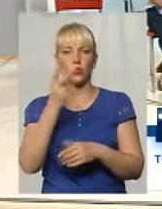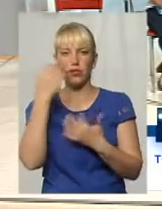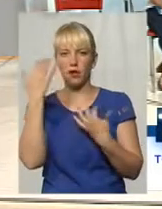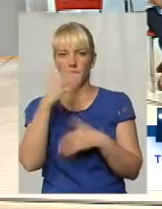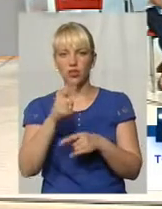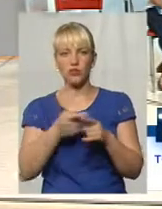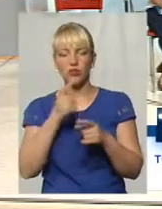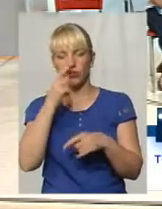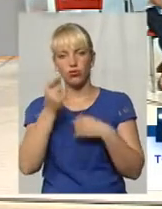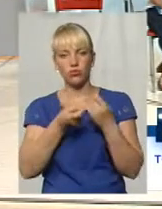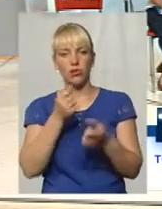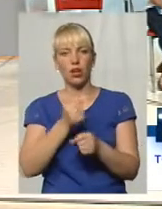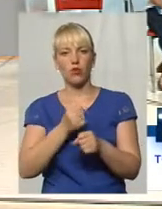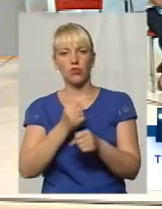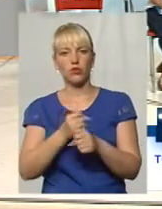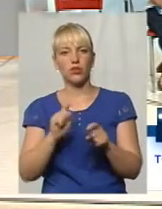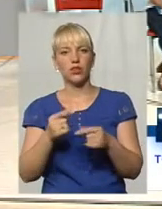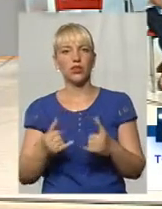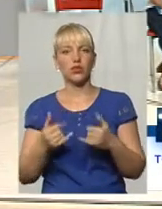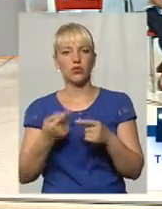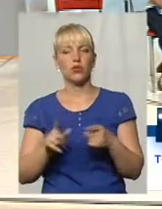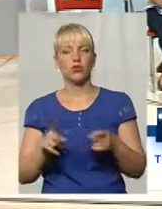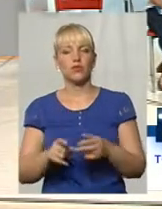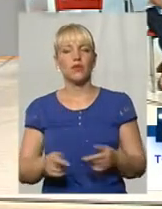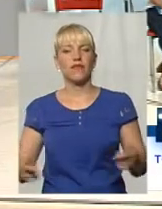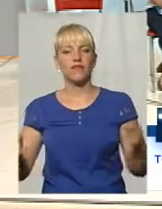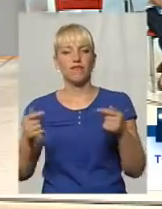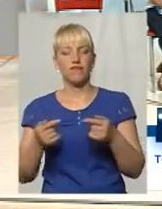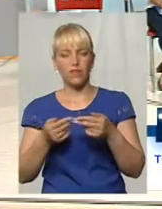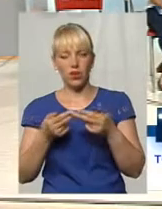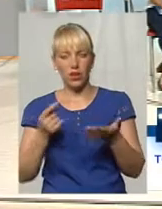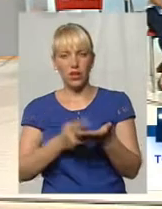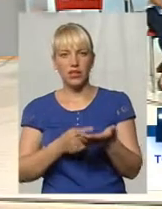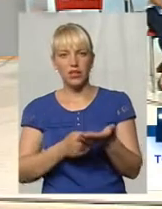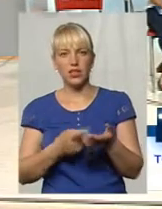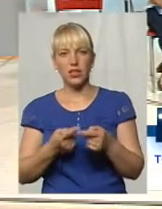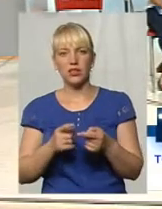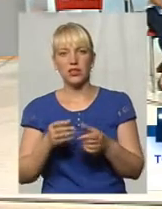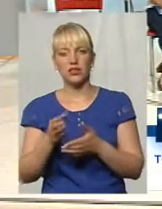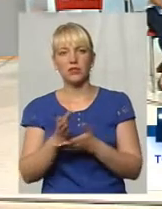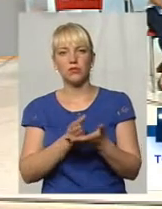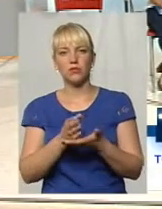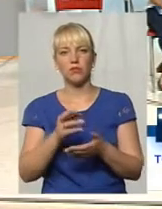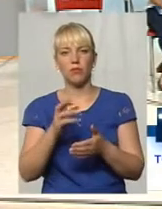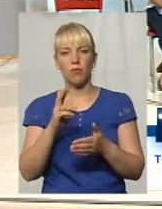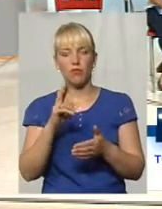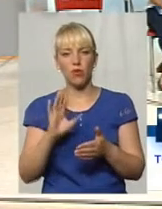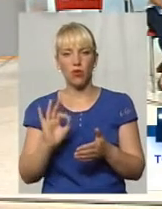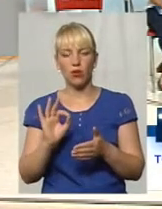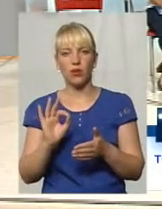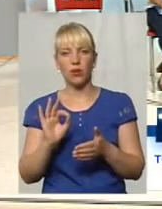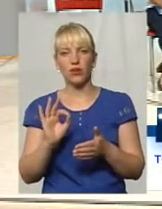оскільки це кропітка робота, і для того, щоб визнати, доказати, сформувати базу доказово по визнанню, по